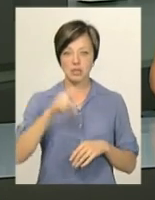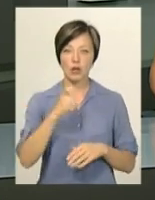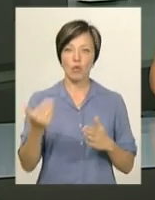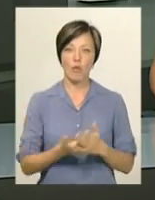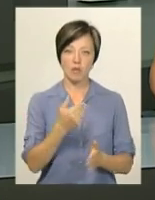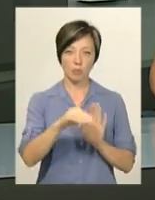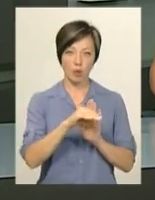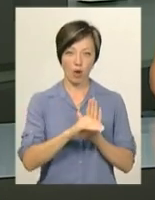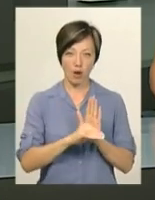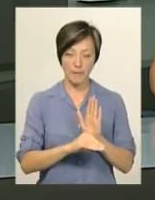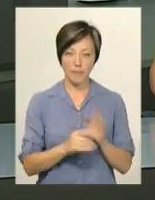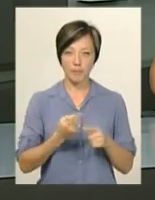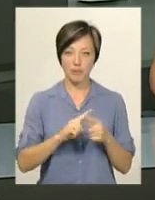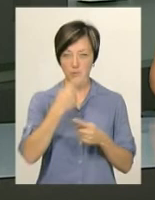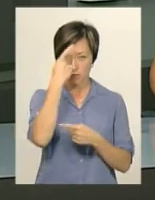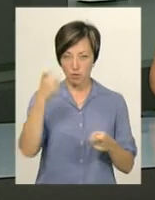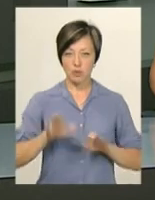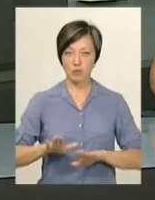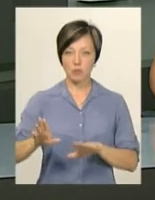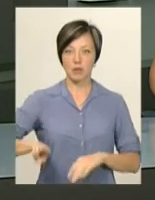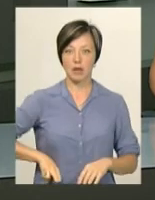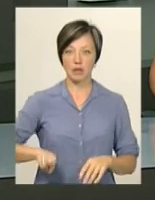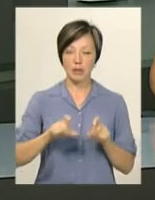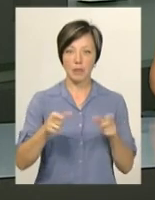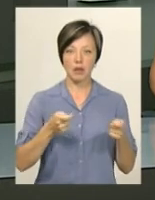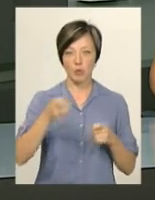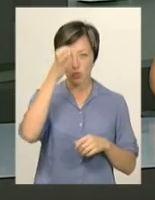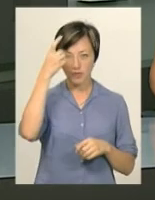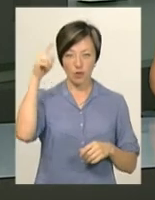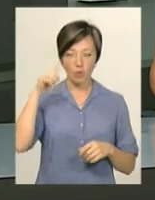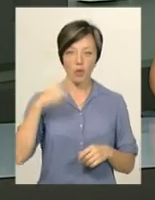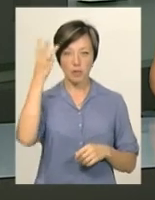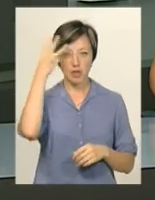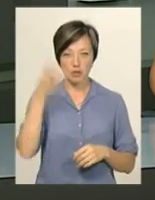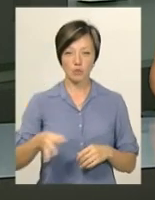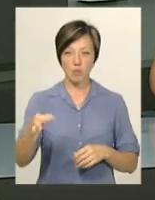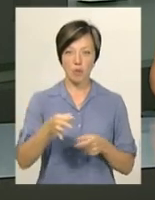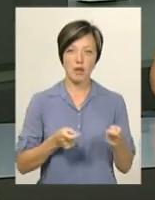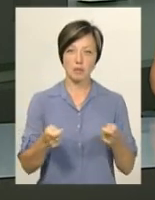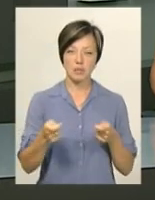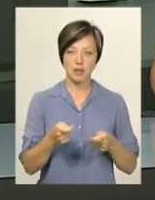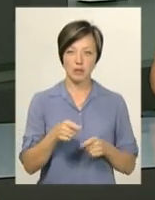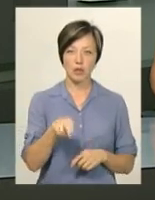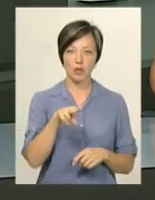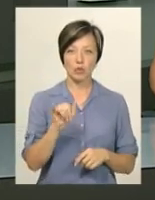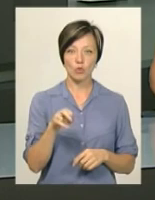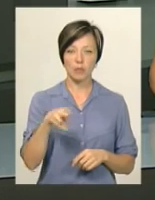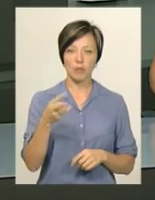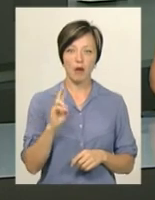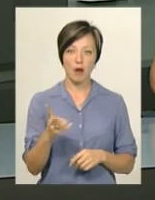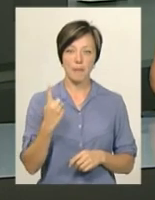оновленими програмами. Про це повідомила заступник директора Департаменту освіти і науки Хмельницької облдержадміністрації Тетяна Дупляк.